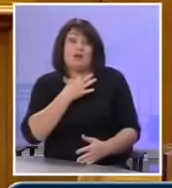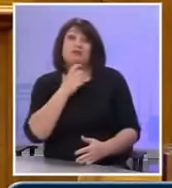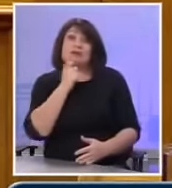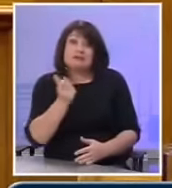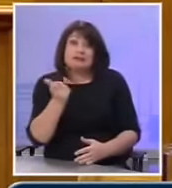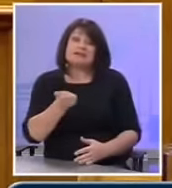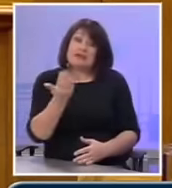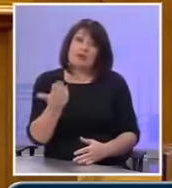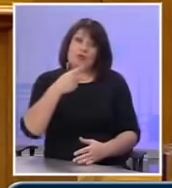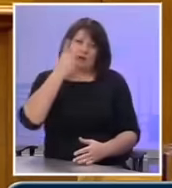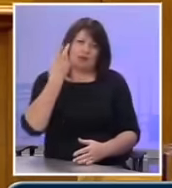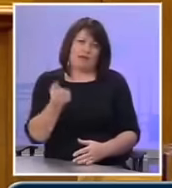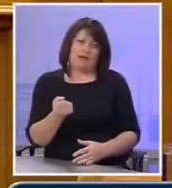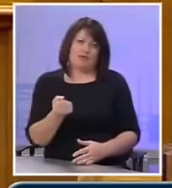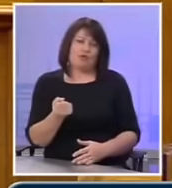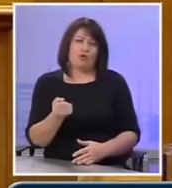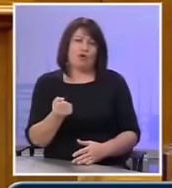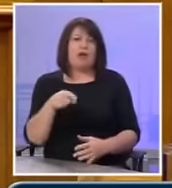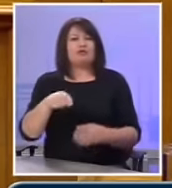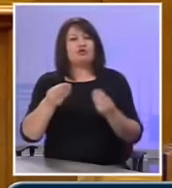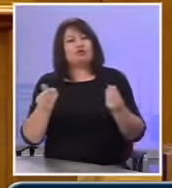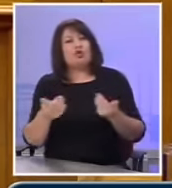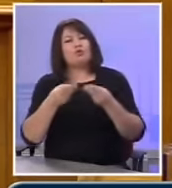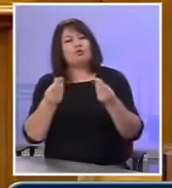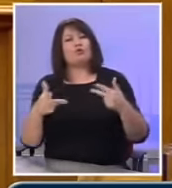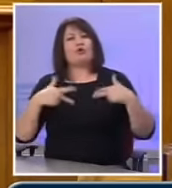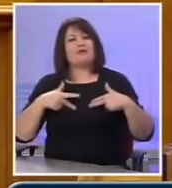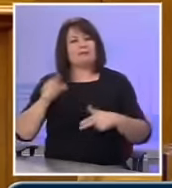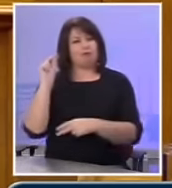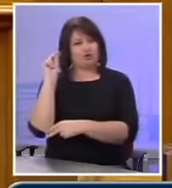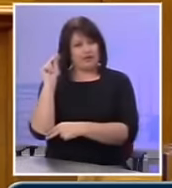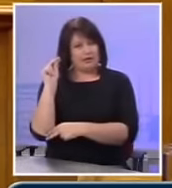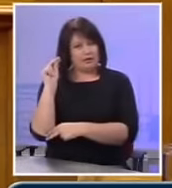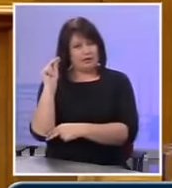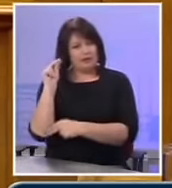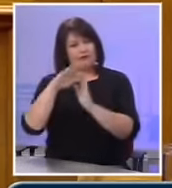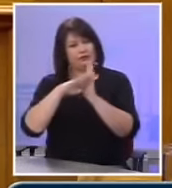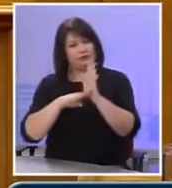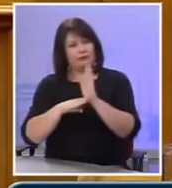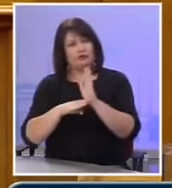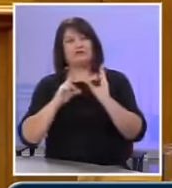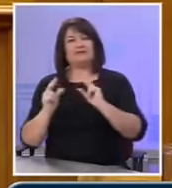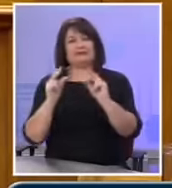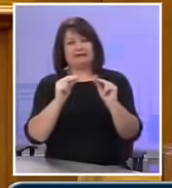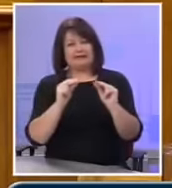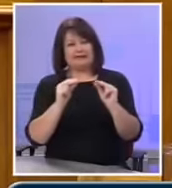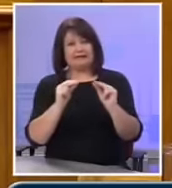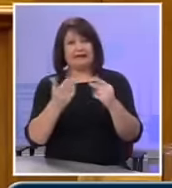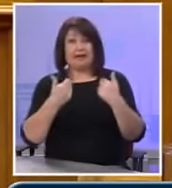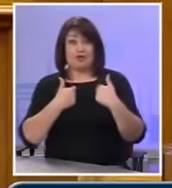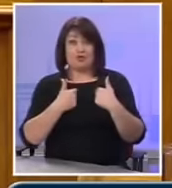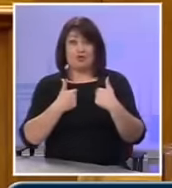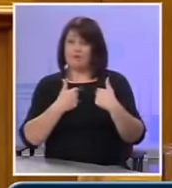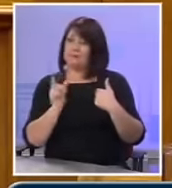και που τους δικαιούνται. Με αυτό το τρόπο η κυβέρνηση δεσμεύεται να κάνει αυτή τη συζήτηση. Οπότε εγώ δεν